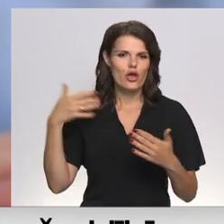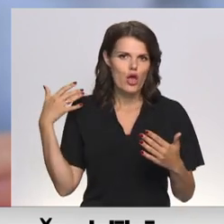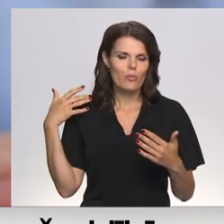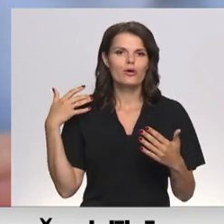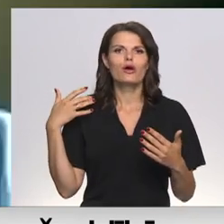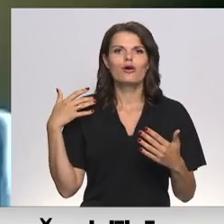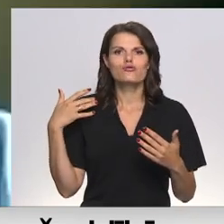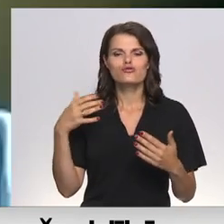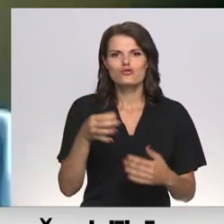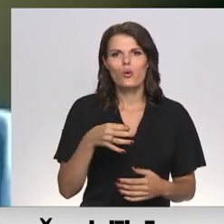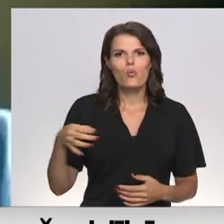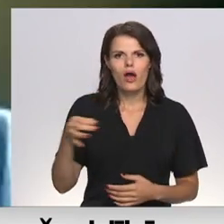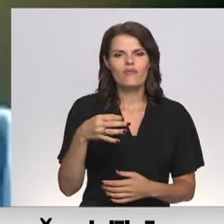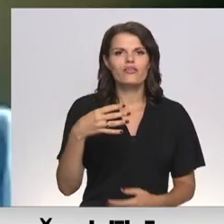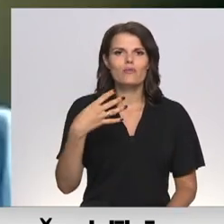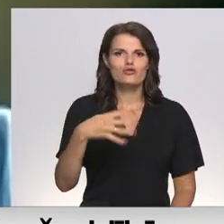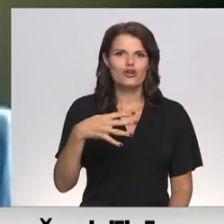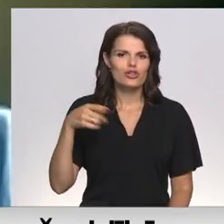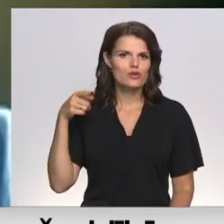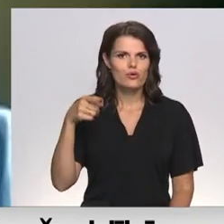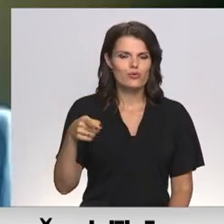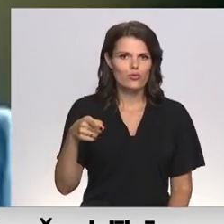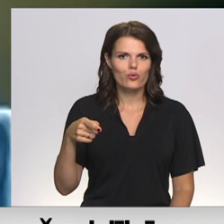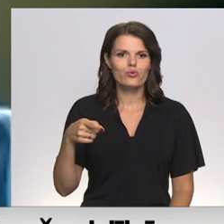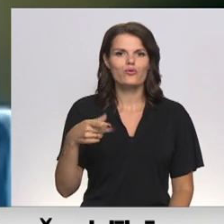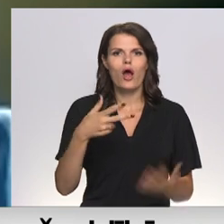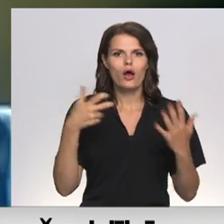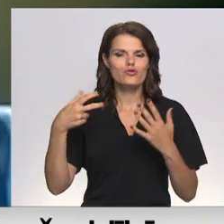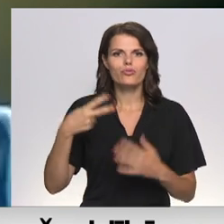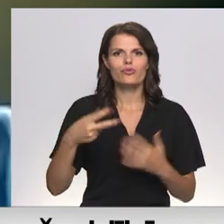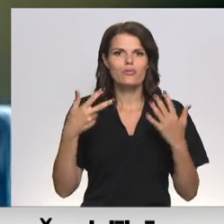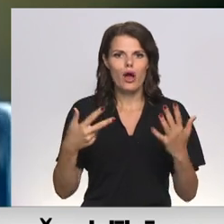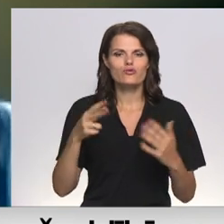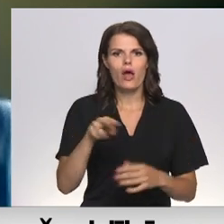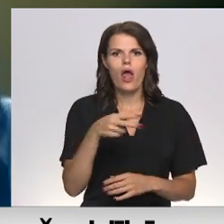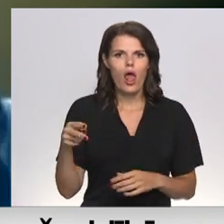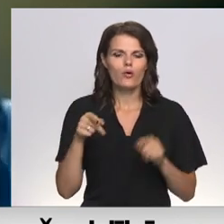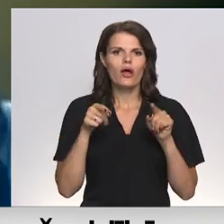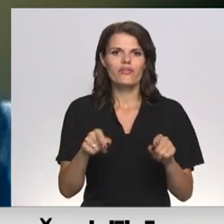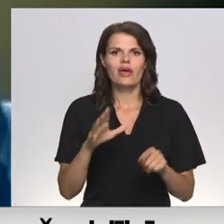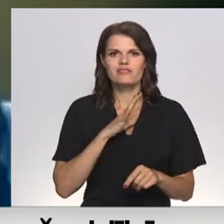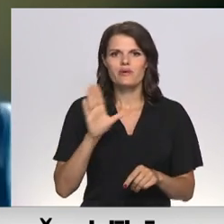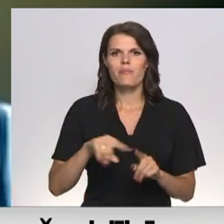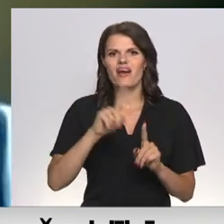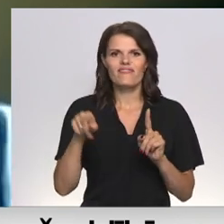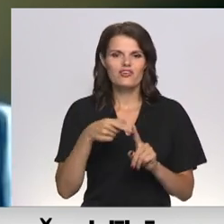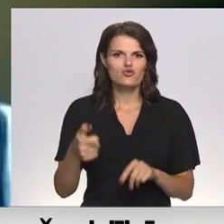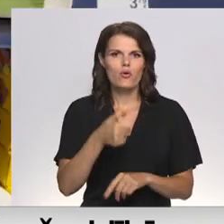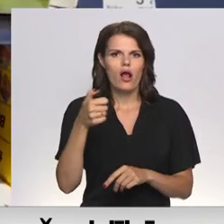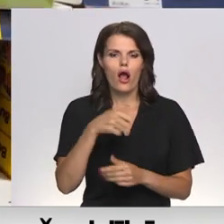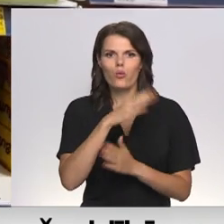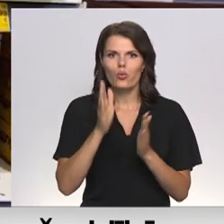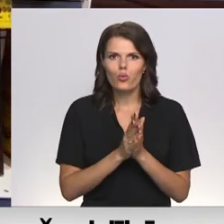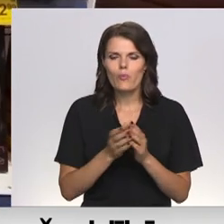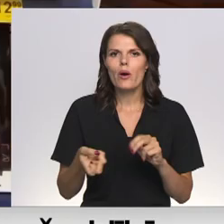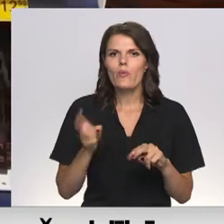novadiem 40 tūkstoši 828 eiro, bet tas bija tā kā par visu to gadu kopumā.